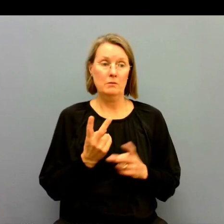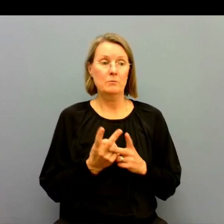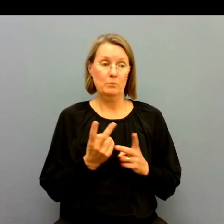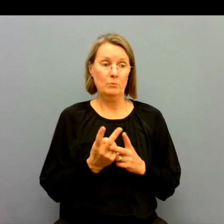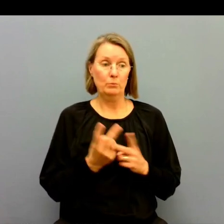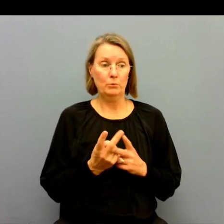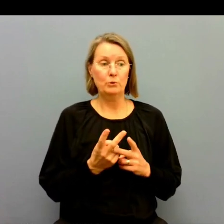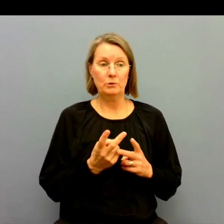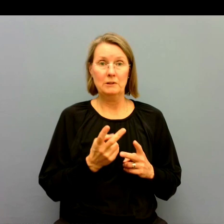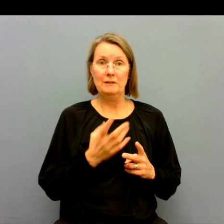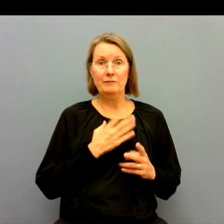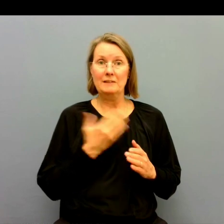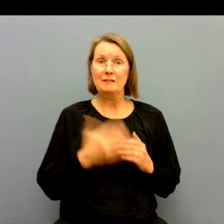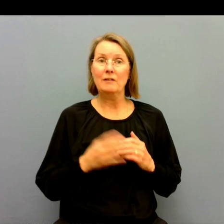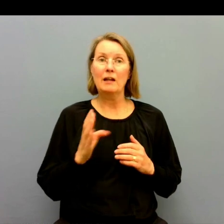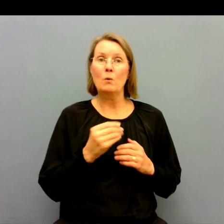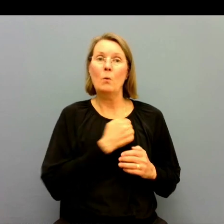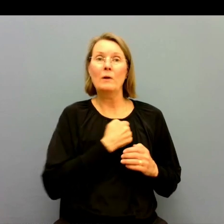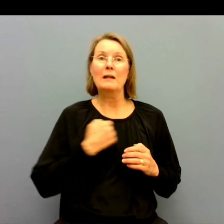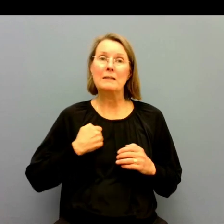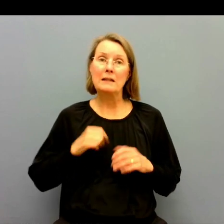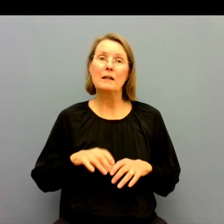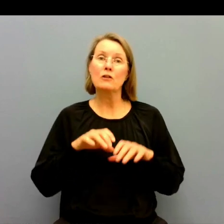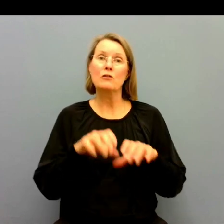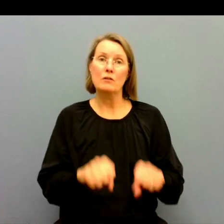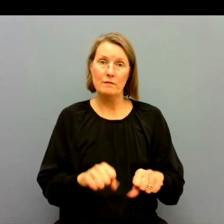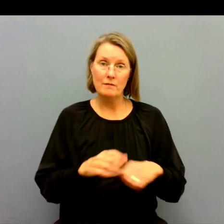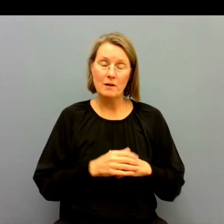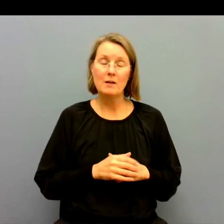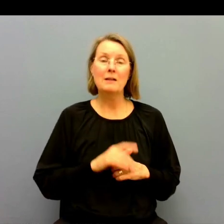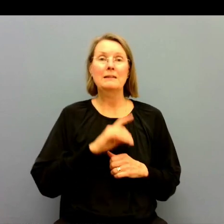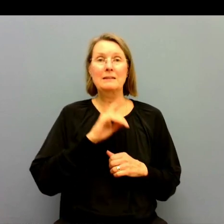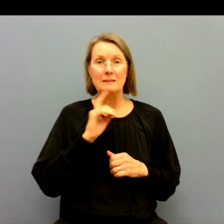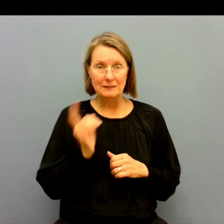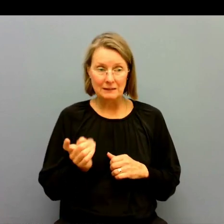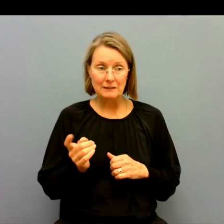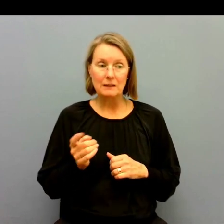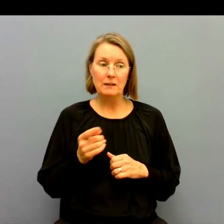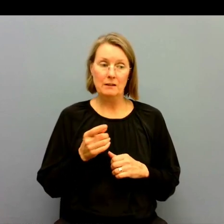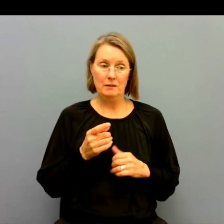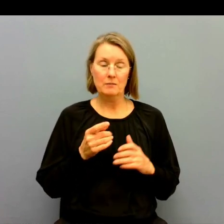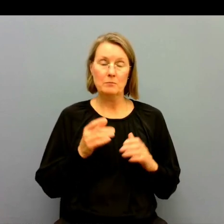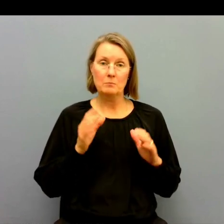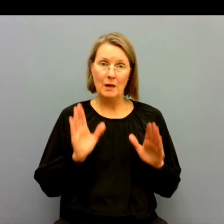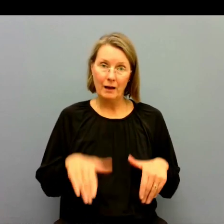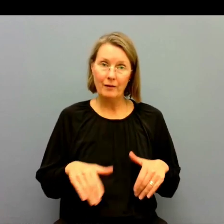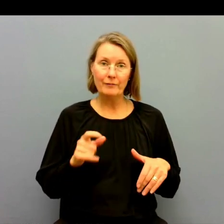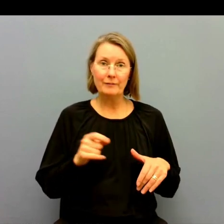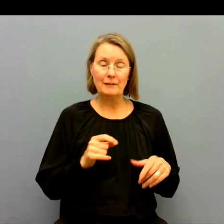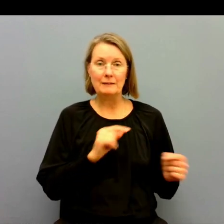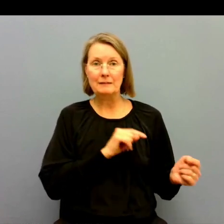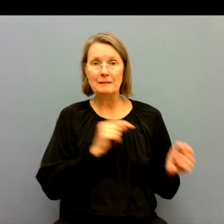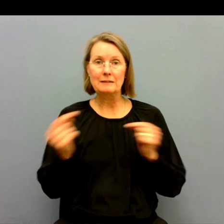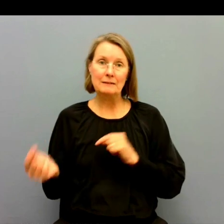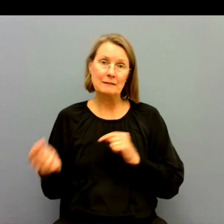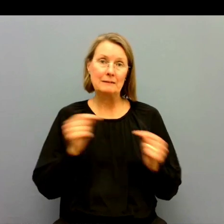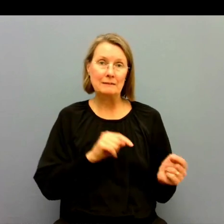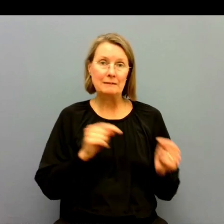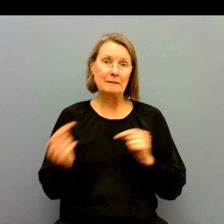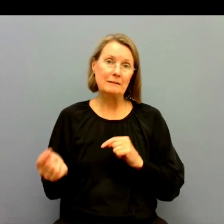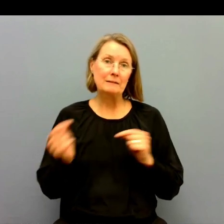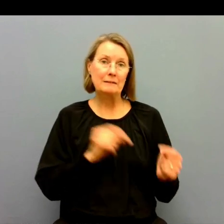det vill säga den låg på bordet när regeringen tillträdde. sen har det ju varit ett visst schackrande mellan